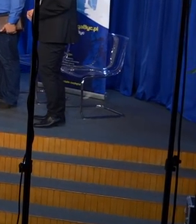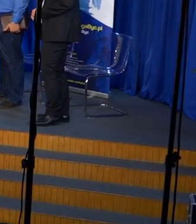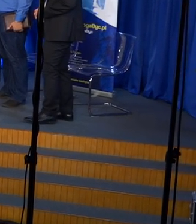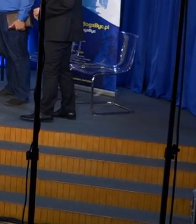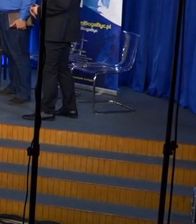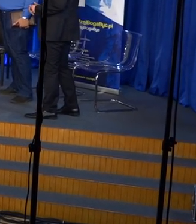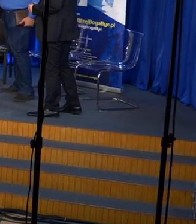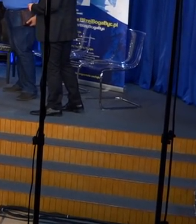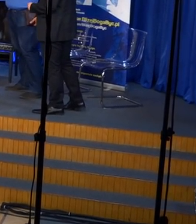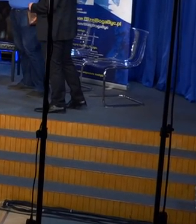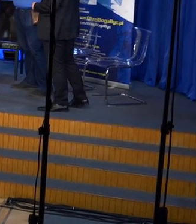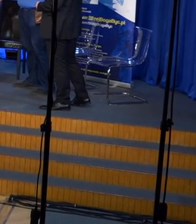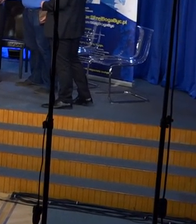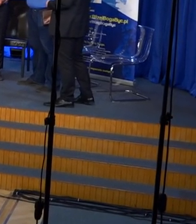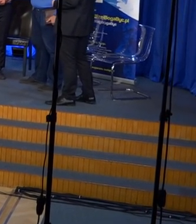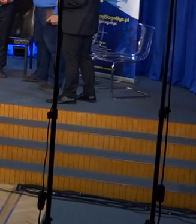Muzyka